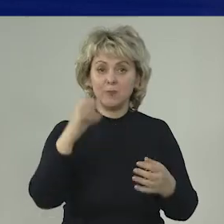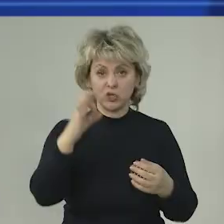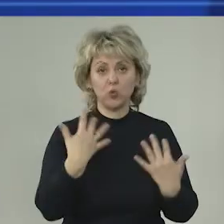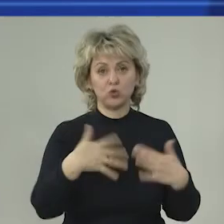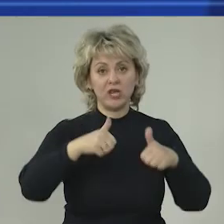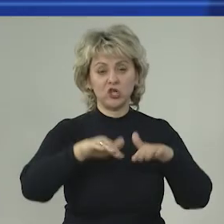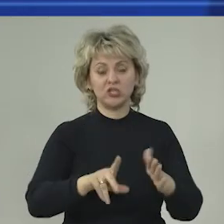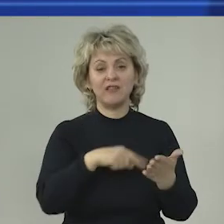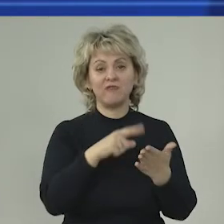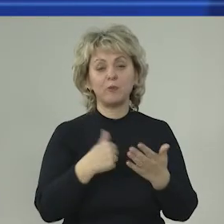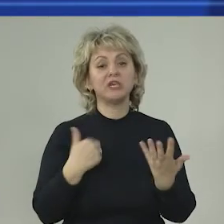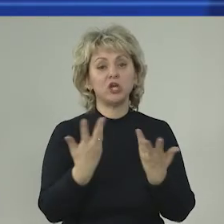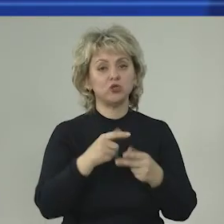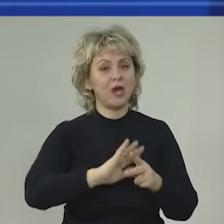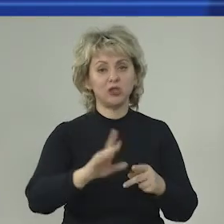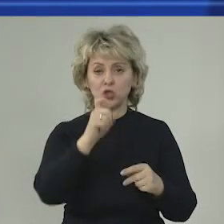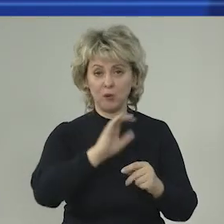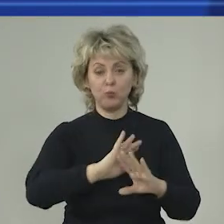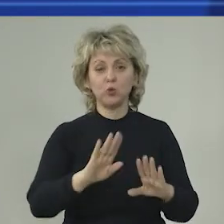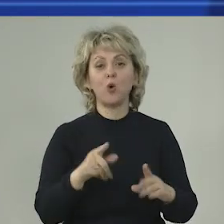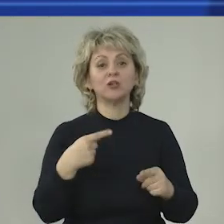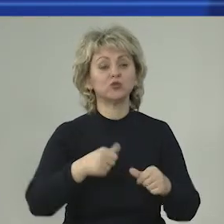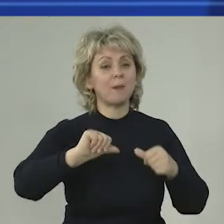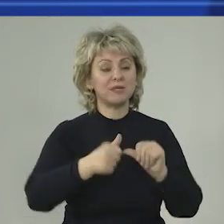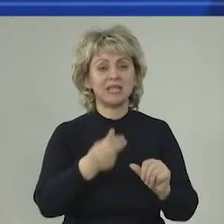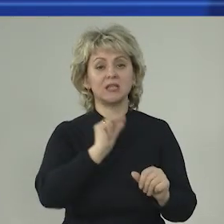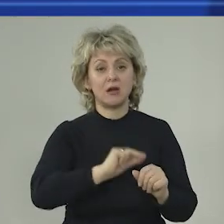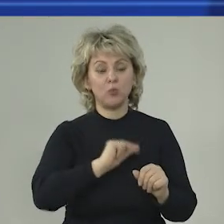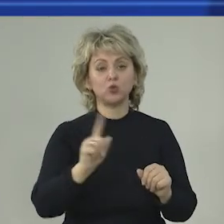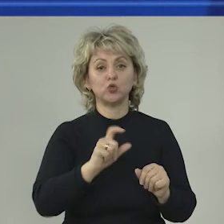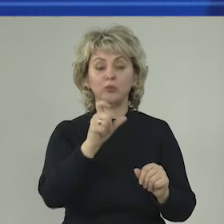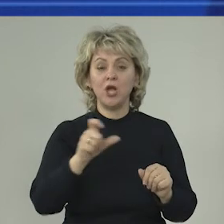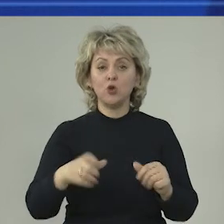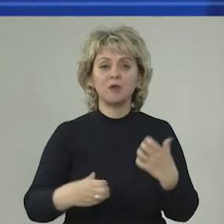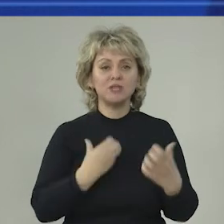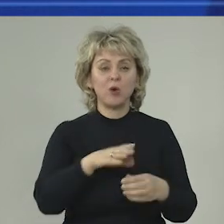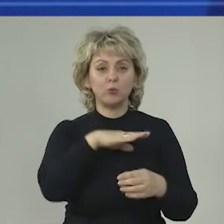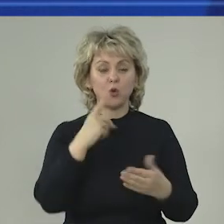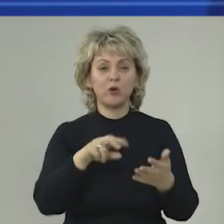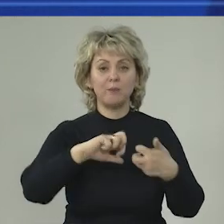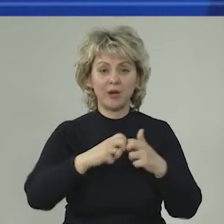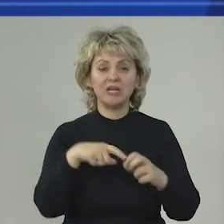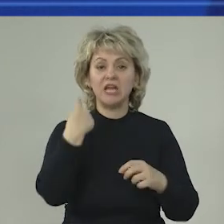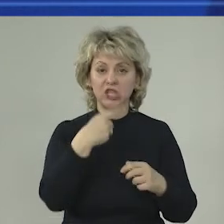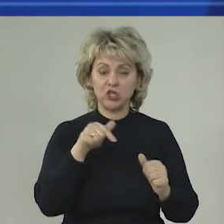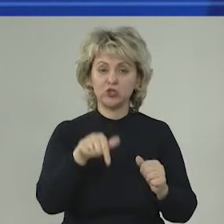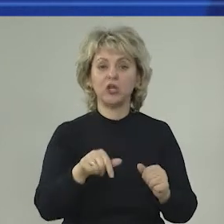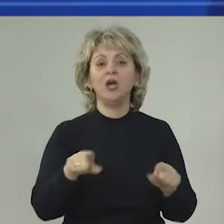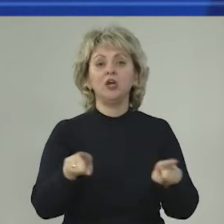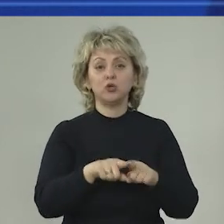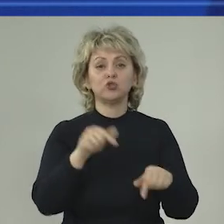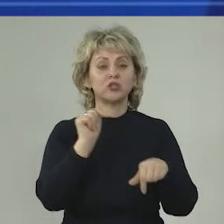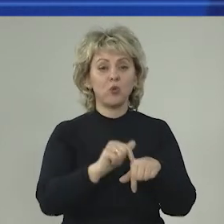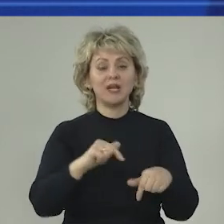уже решены. Я считаю, что это неплохо, но над этим нужно постоянно работать, потому что людей беспокоит очень много. От проблем личных до проблем,